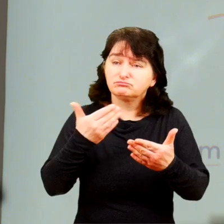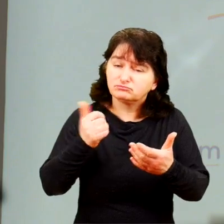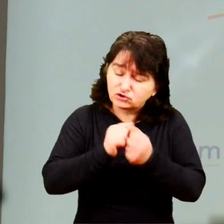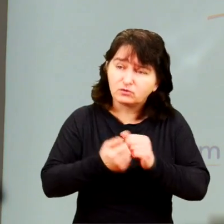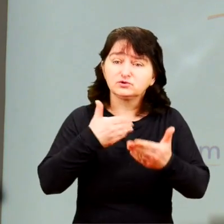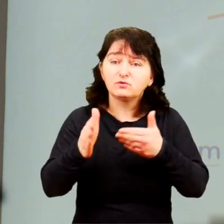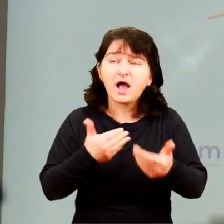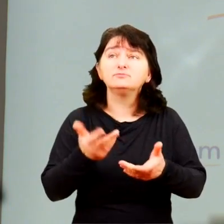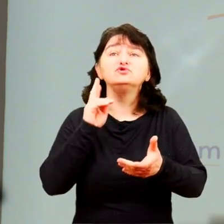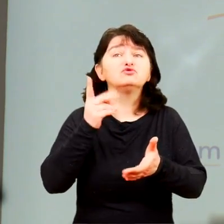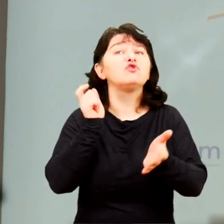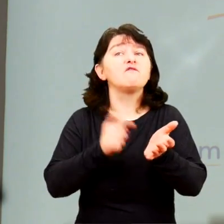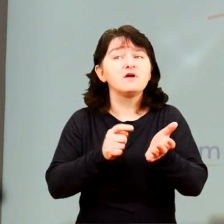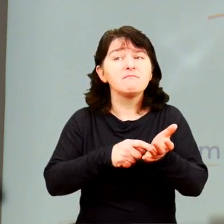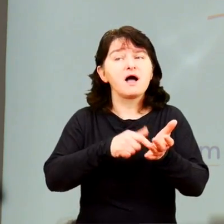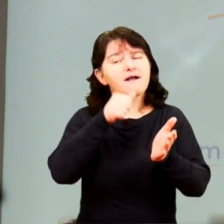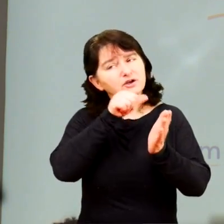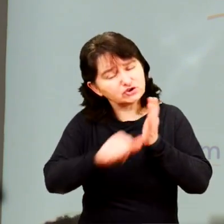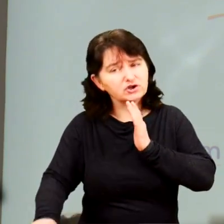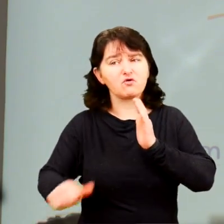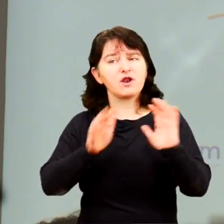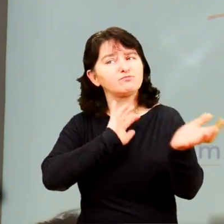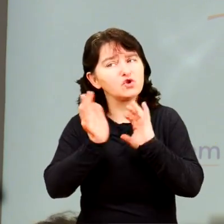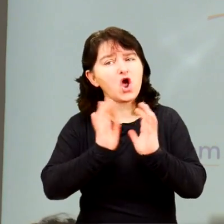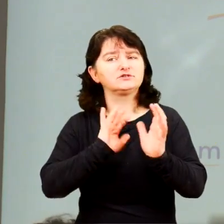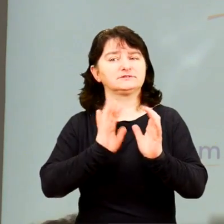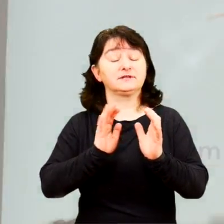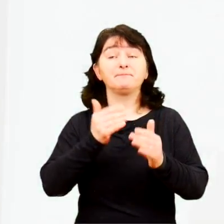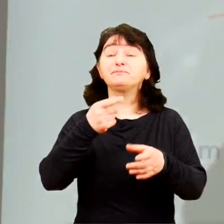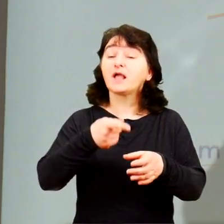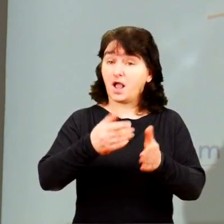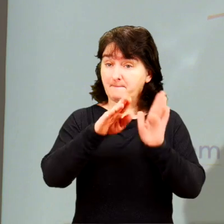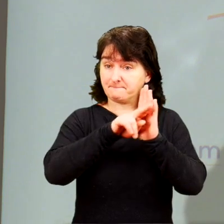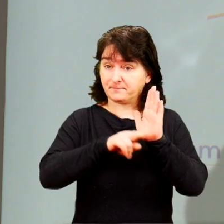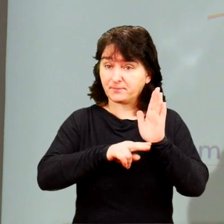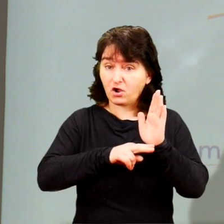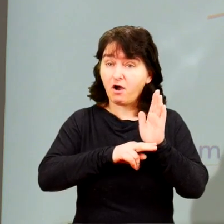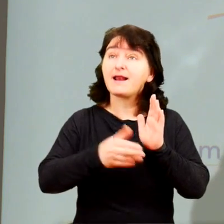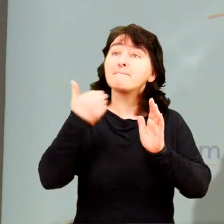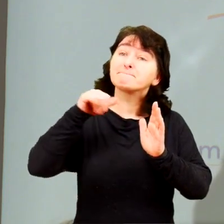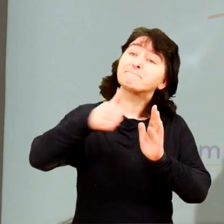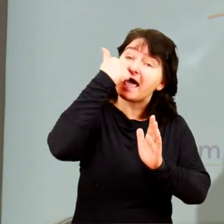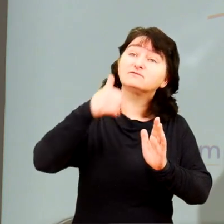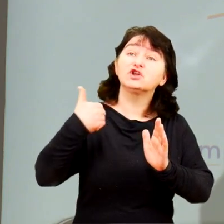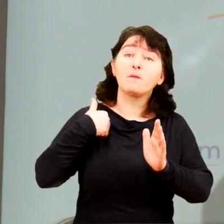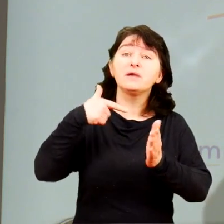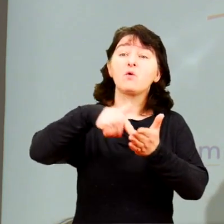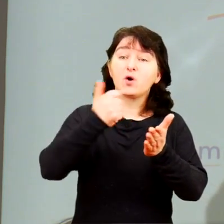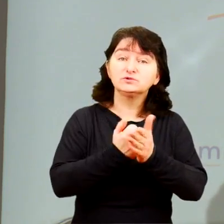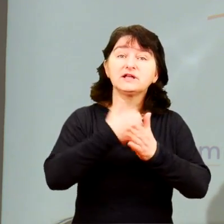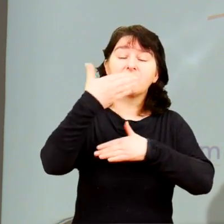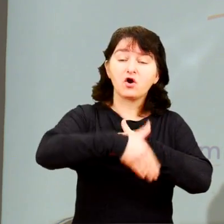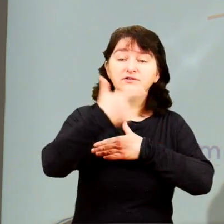wymagają właśnie tej szczególnej troski opieki. Program powstał, najpierw była ustawa